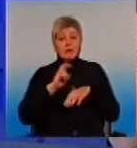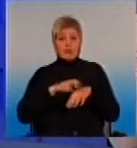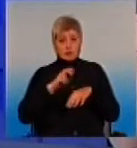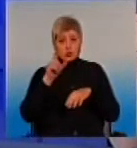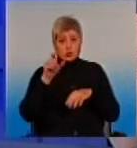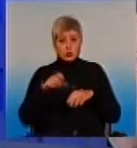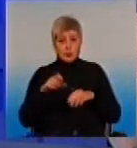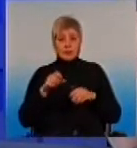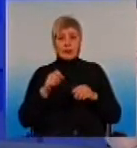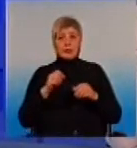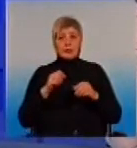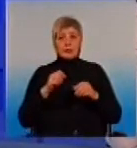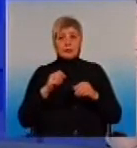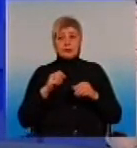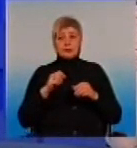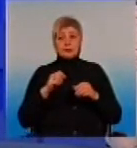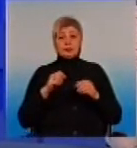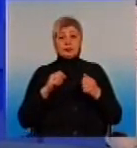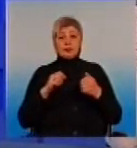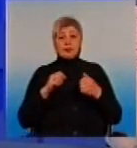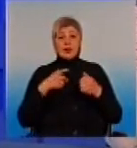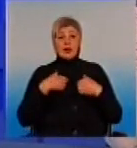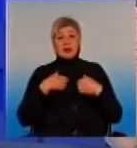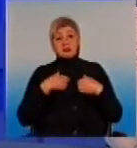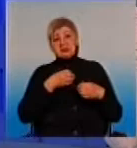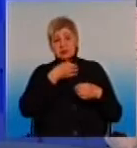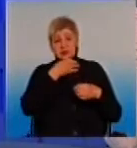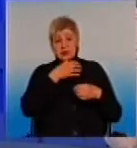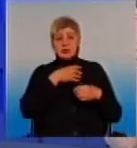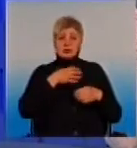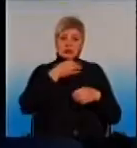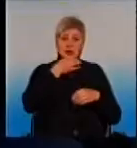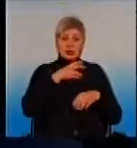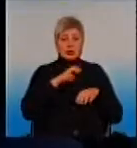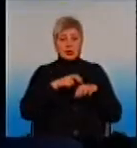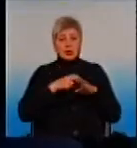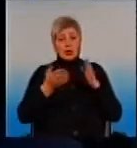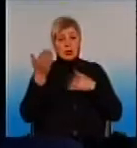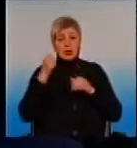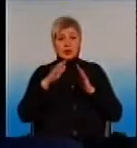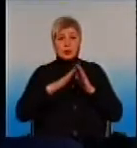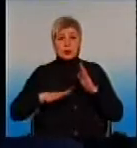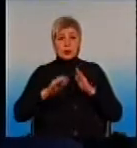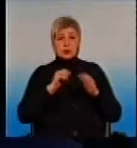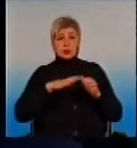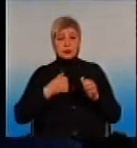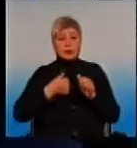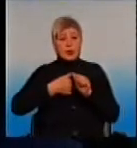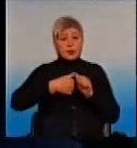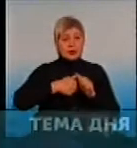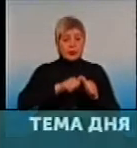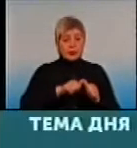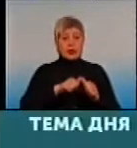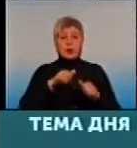влаштовують якість надання послуги? Да, то есть устраивать ли или нет. Но раніше по участку, да, то есть було прикреплення, по участковий врач.